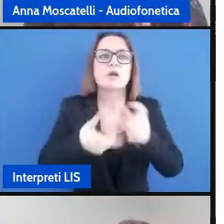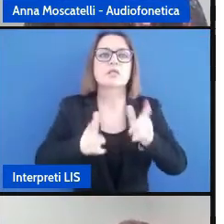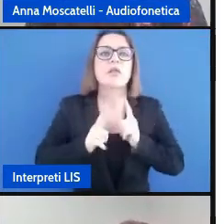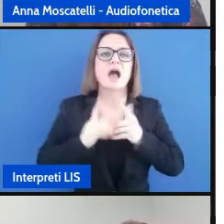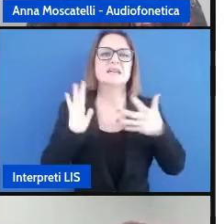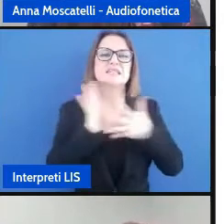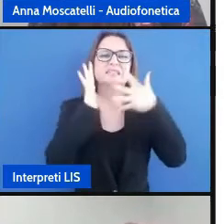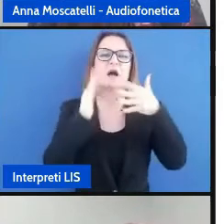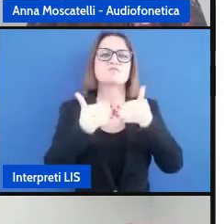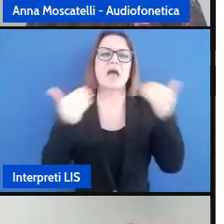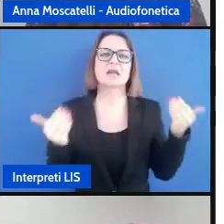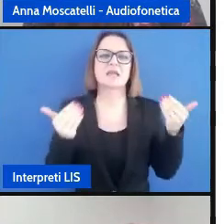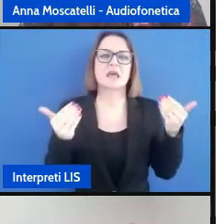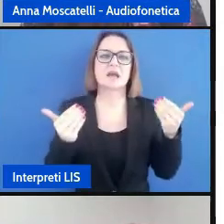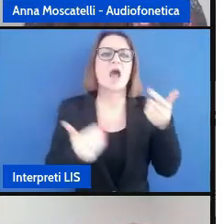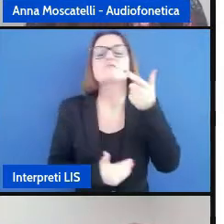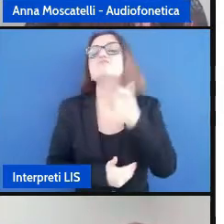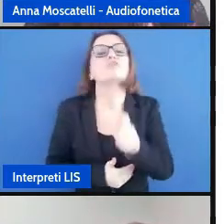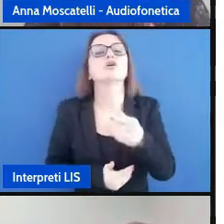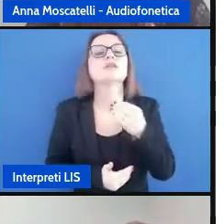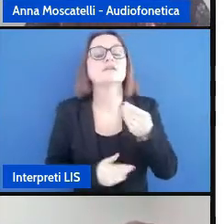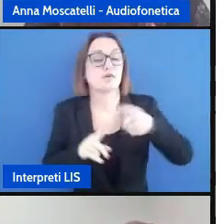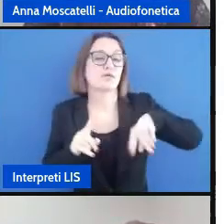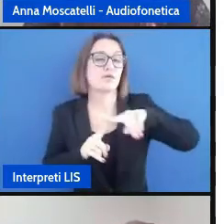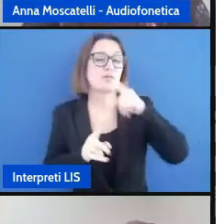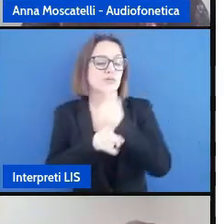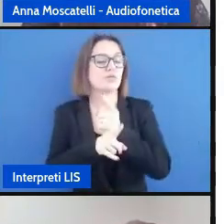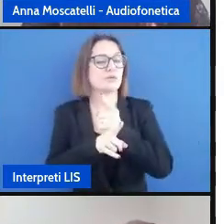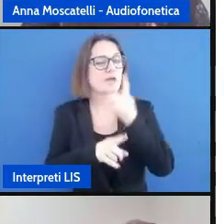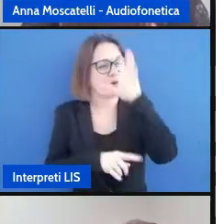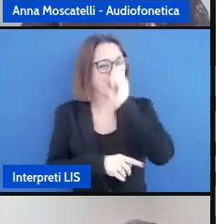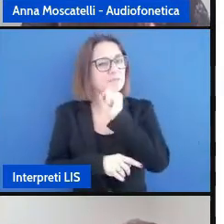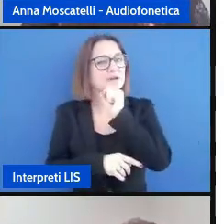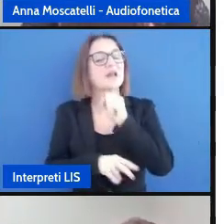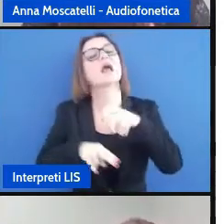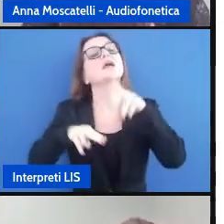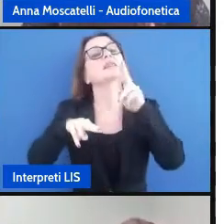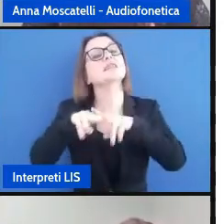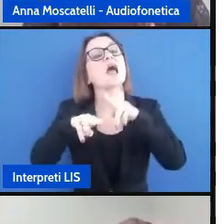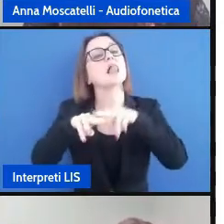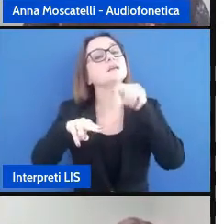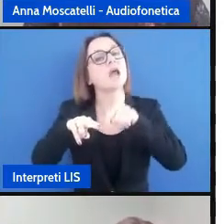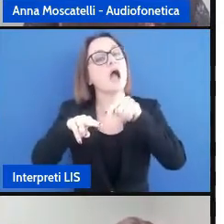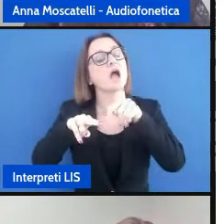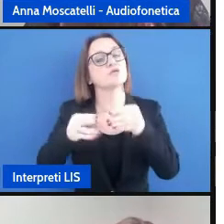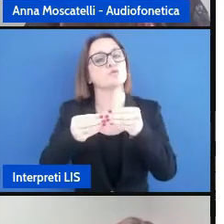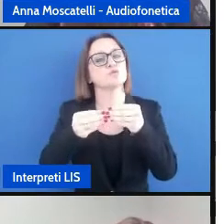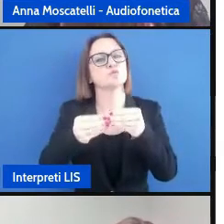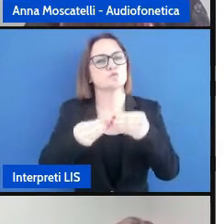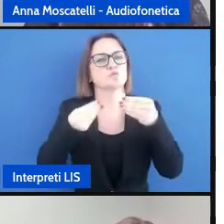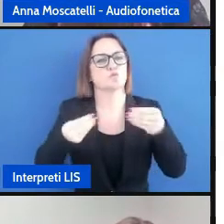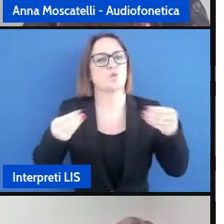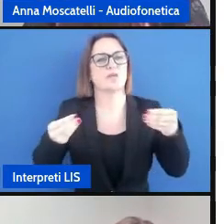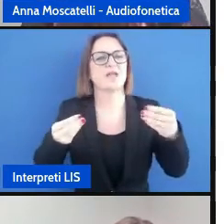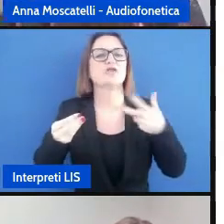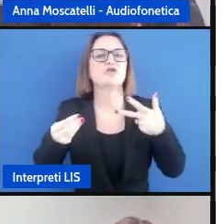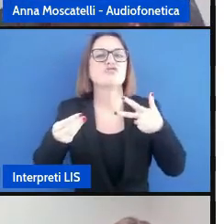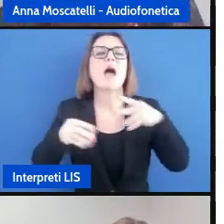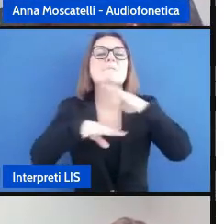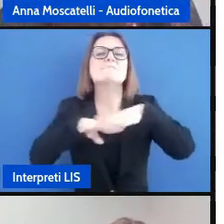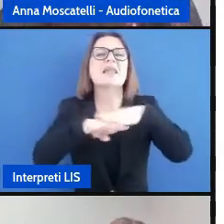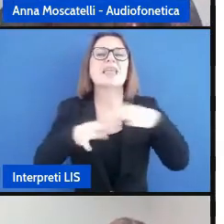renderci conto che l'italiano è effettivamente lo strumento trasversale per tutte le discipline